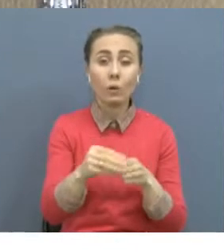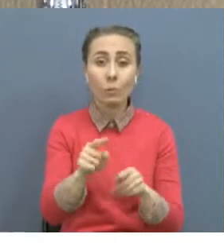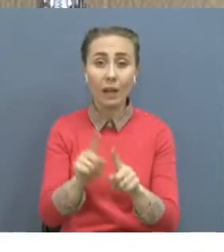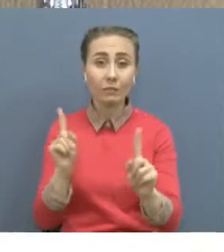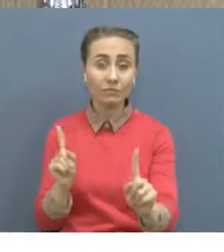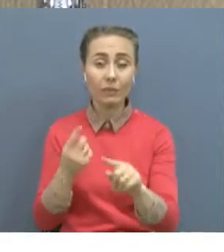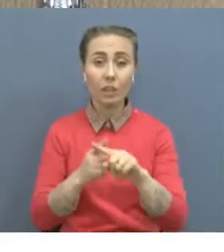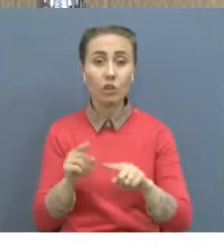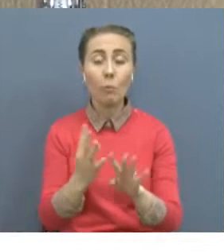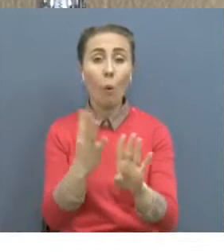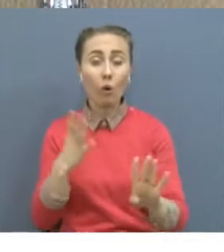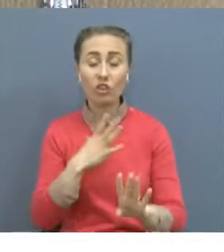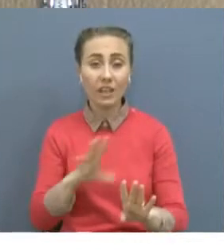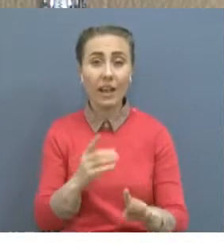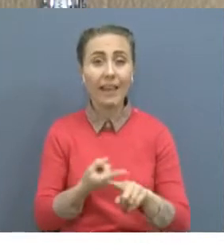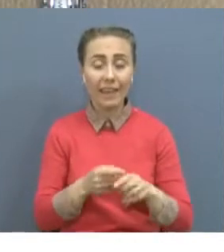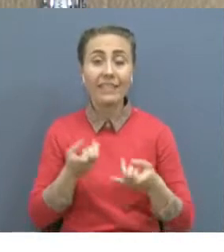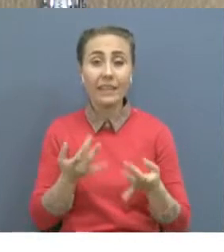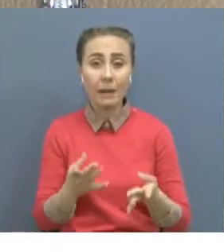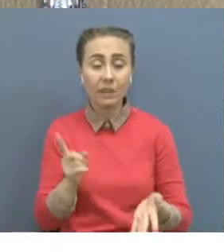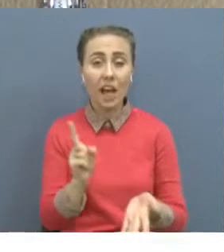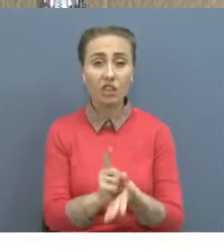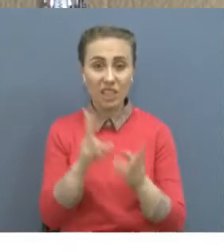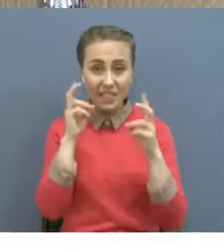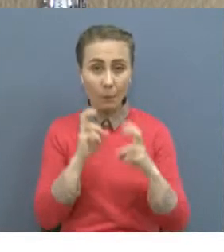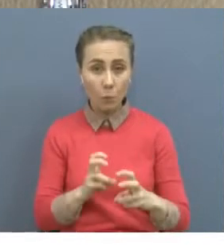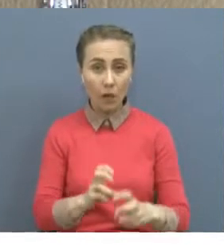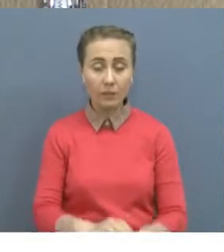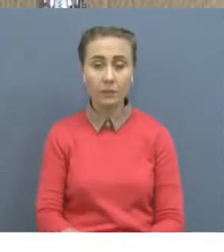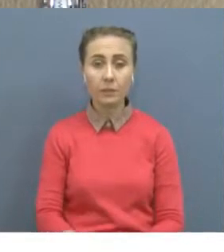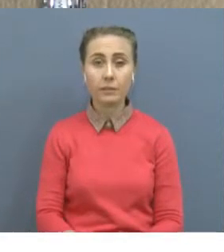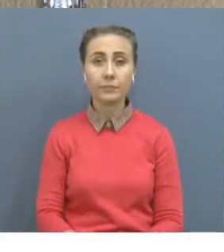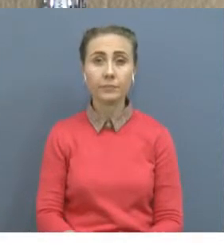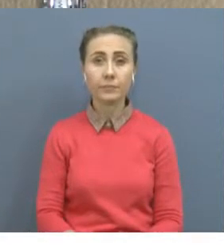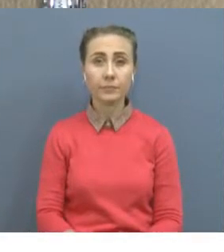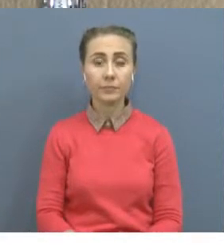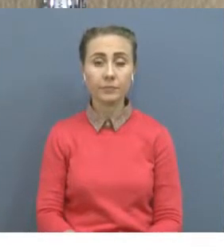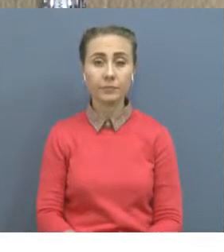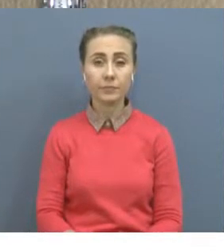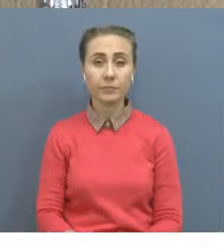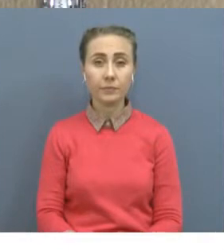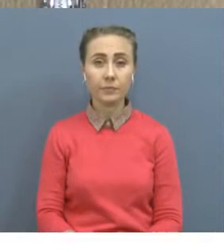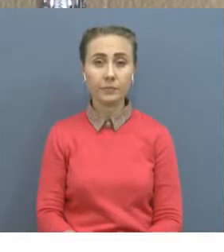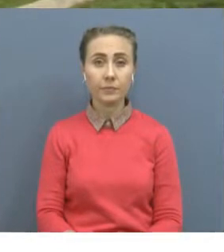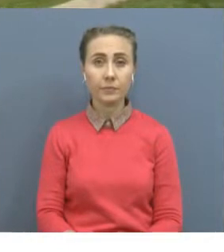2 метр болуын ескеру керек. Міне осы талаптар орындалы өтеес, біз барлығын бақылауда ұстаймыз.